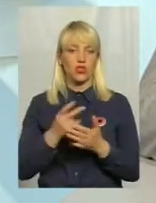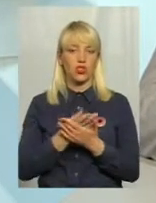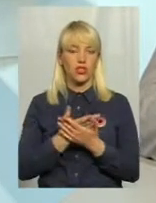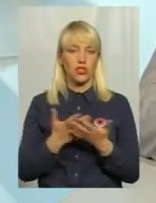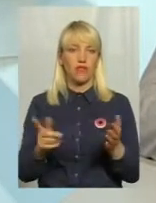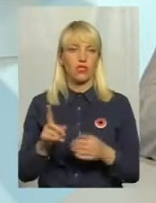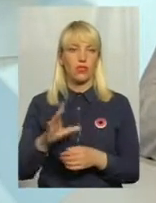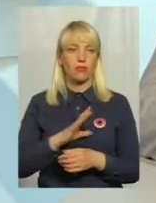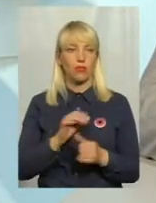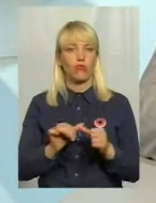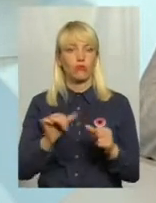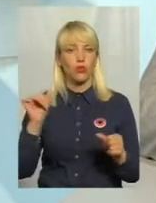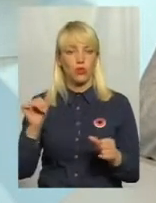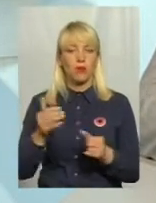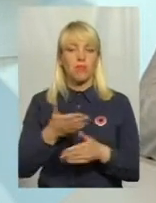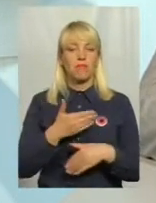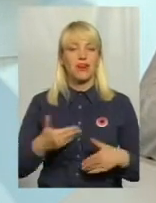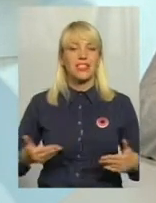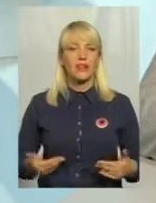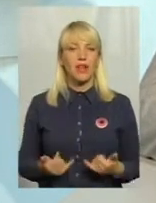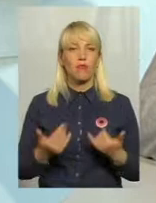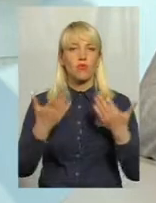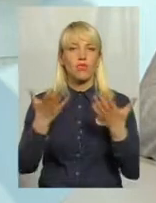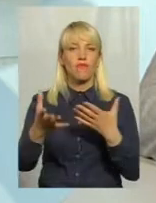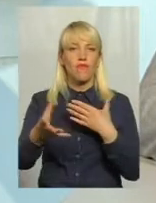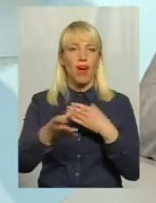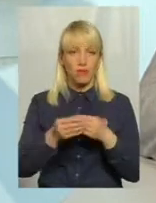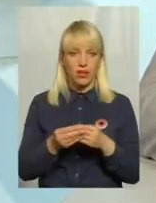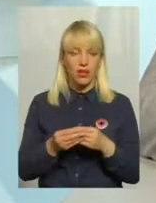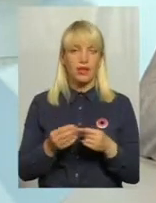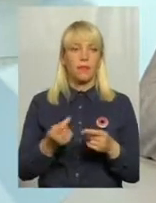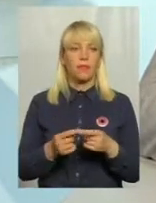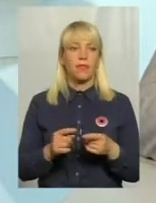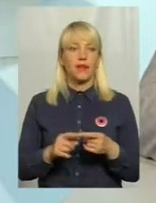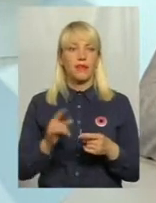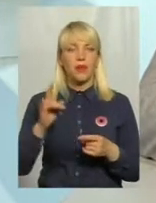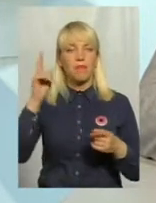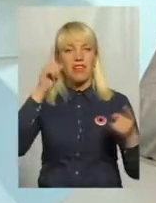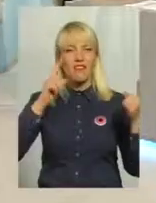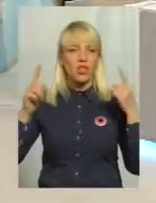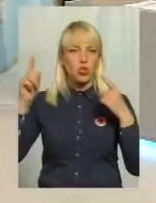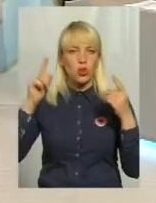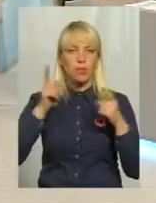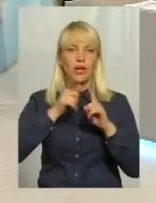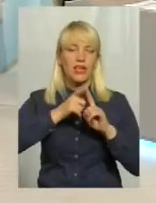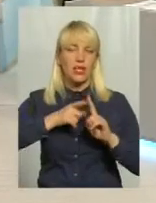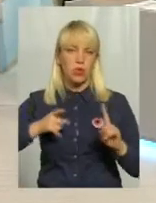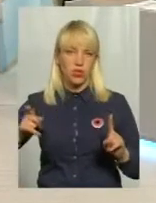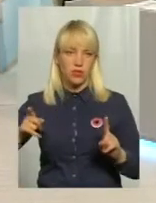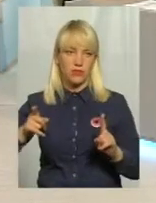в минулому. Тому що ми живемо з вами в надзвичайно міфіологозованому такому періоді,